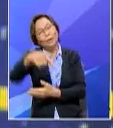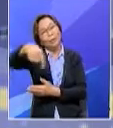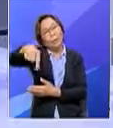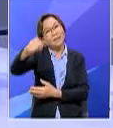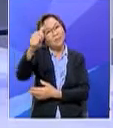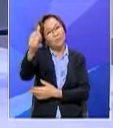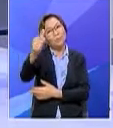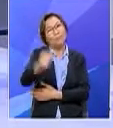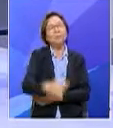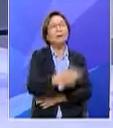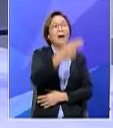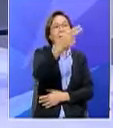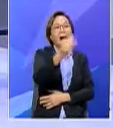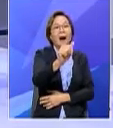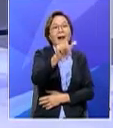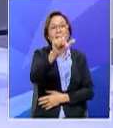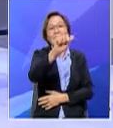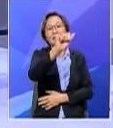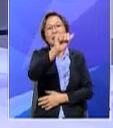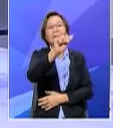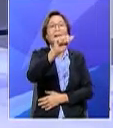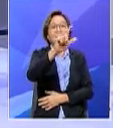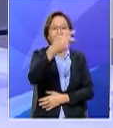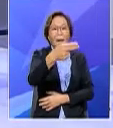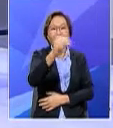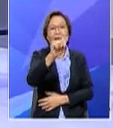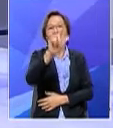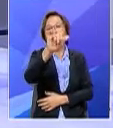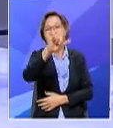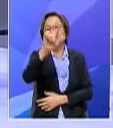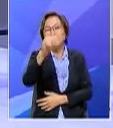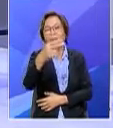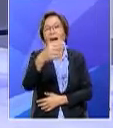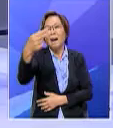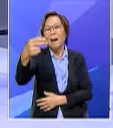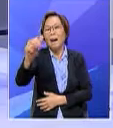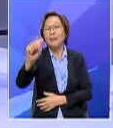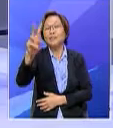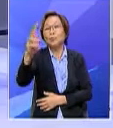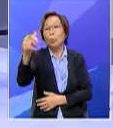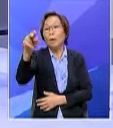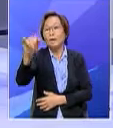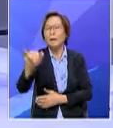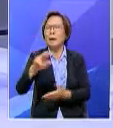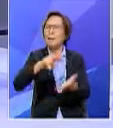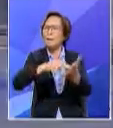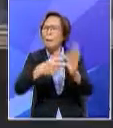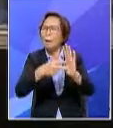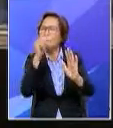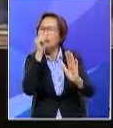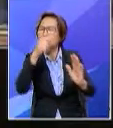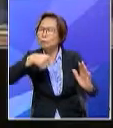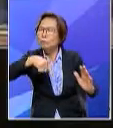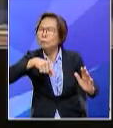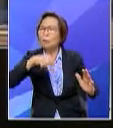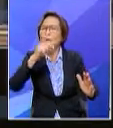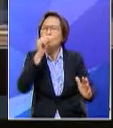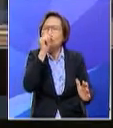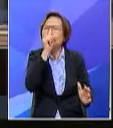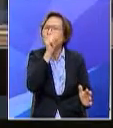dan Hazwani apa dia maksud sebuah nasib yang berkualiti